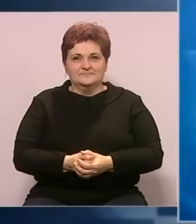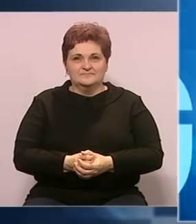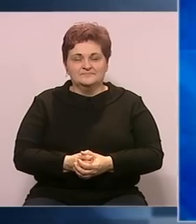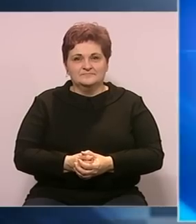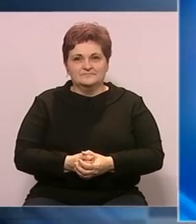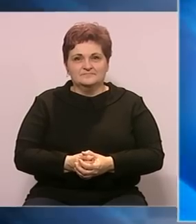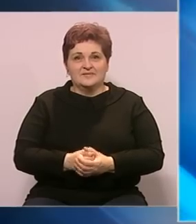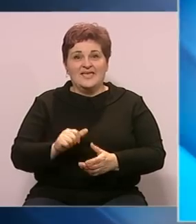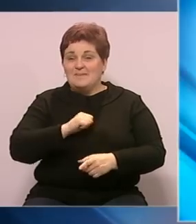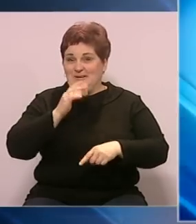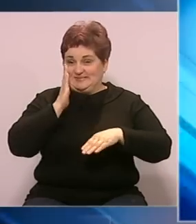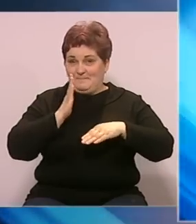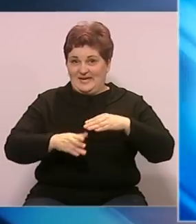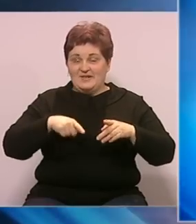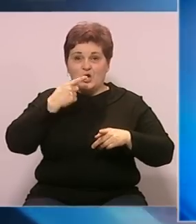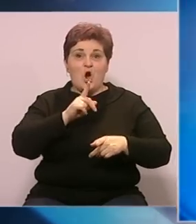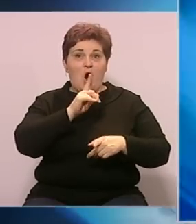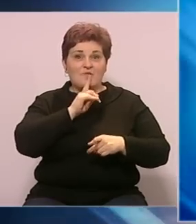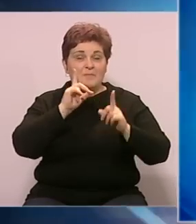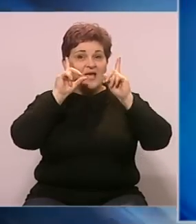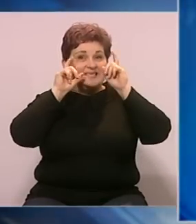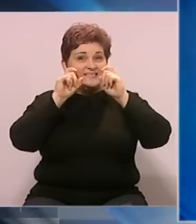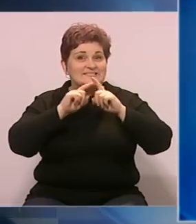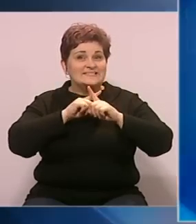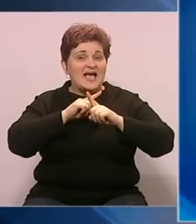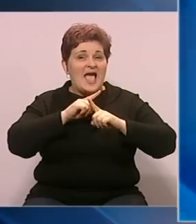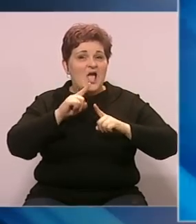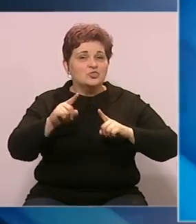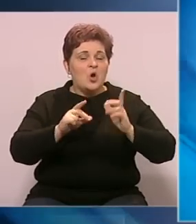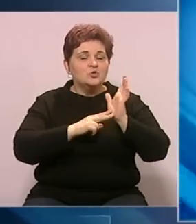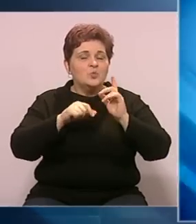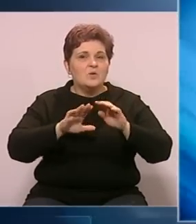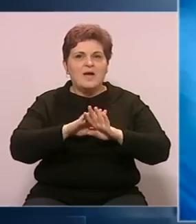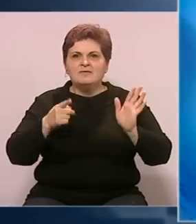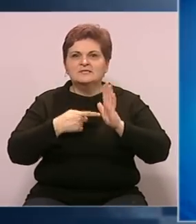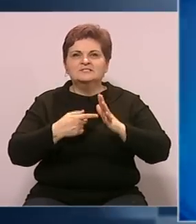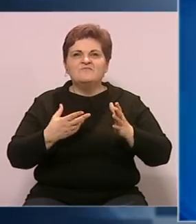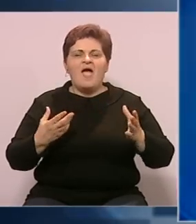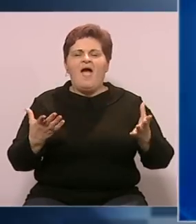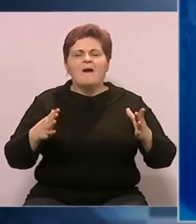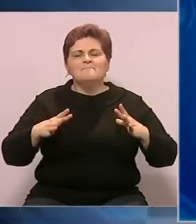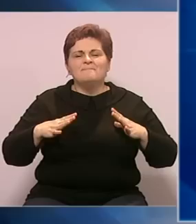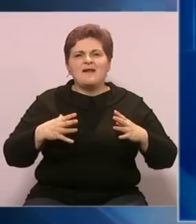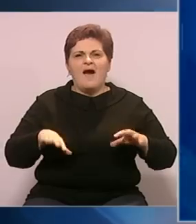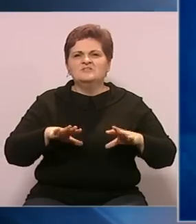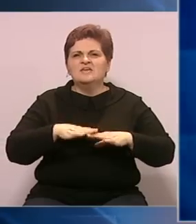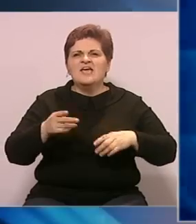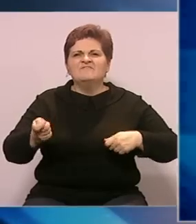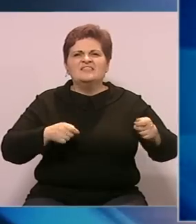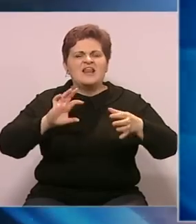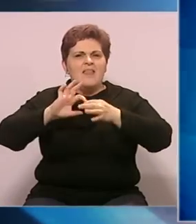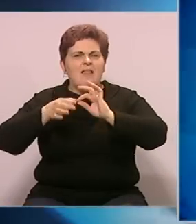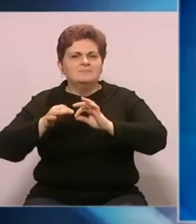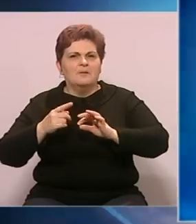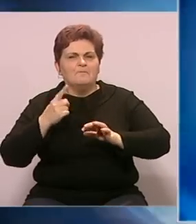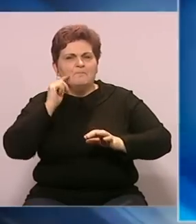I pred sam kraj govora tišine slikom ćemo do Njujorka u kojem sve odiše prazničnim duhom. Veliki trgovački lanci